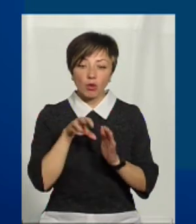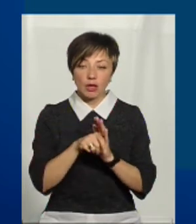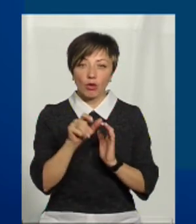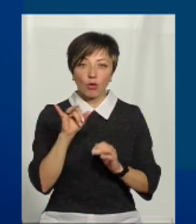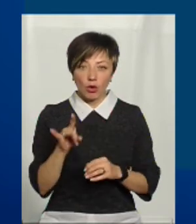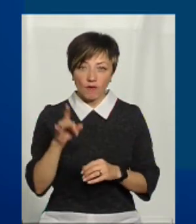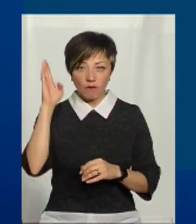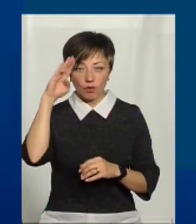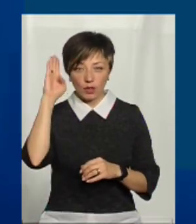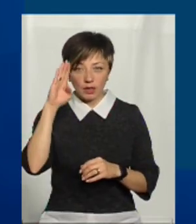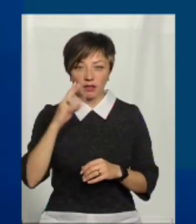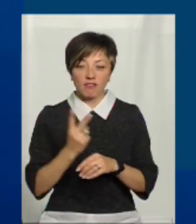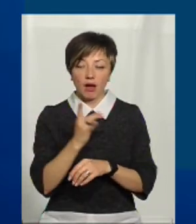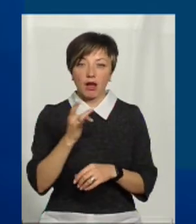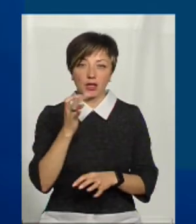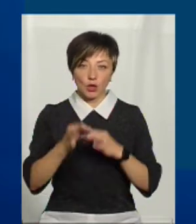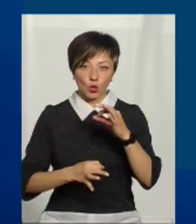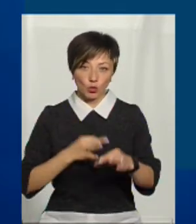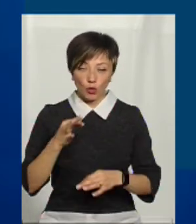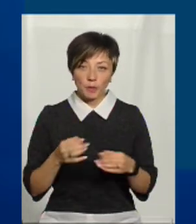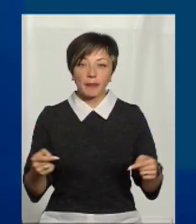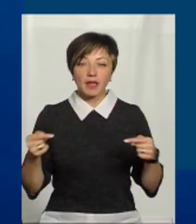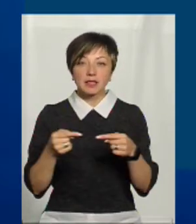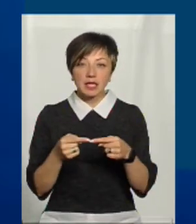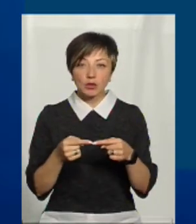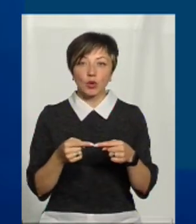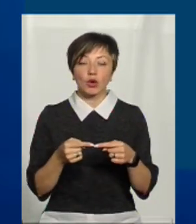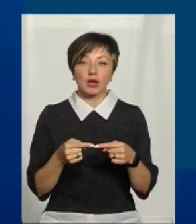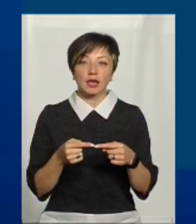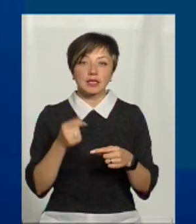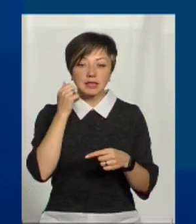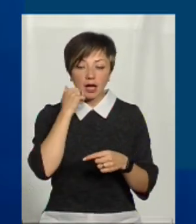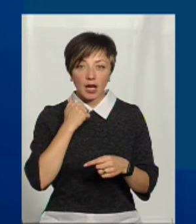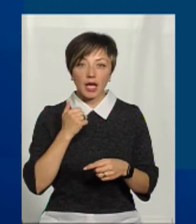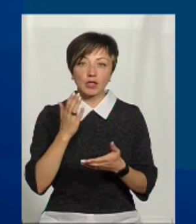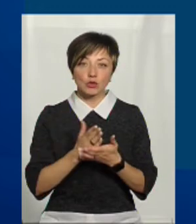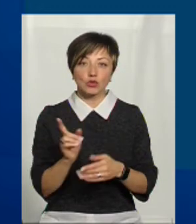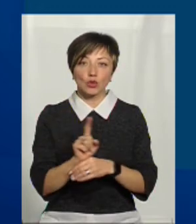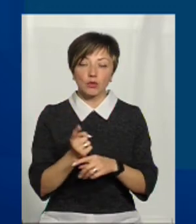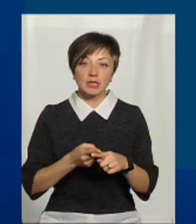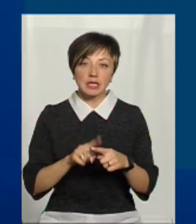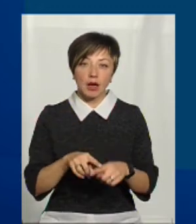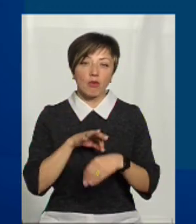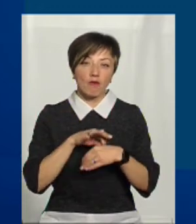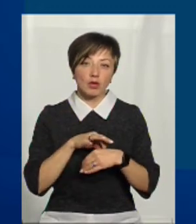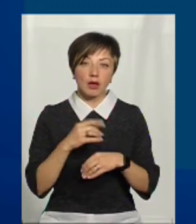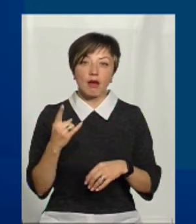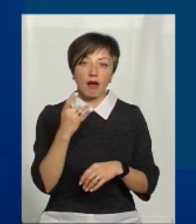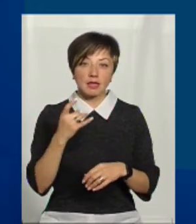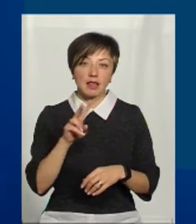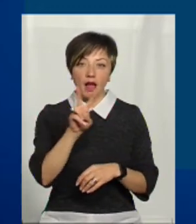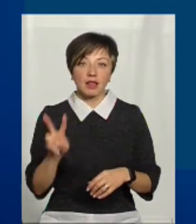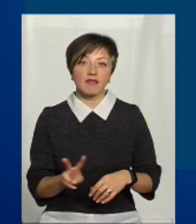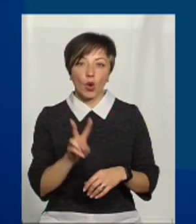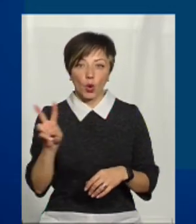хлору хоча б два рази на добу. Згідно старих існуючих норм, це проводилося, ну, як мінімум, один раз на дві